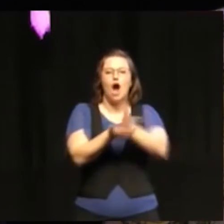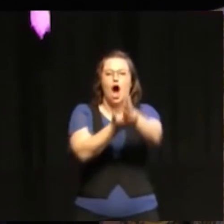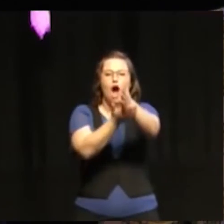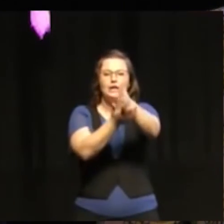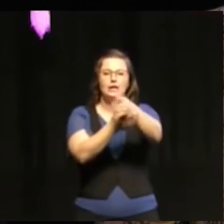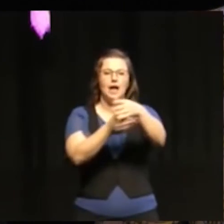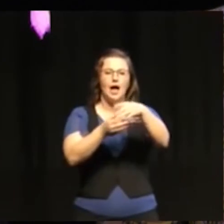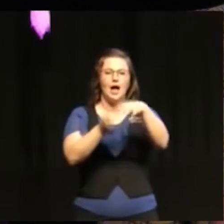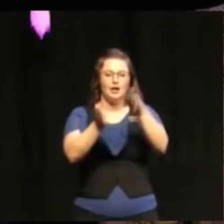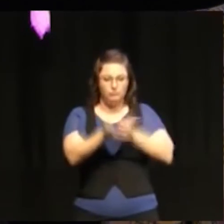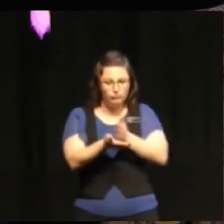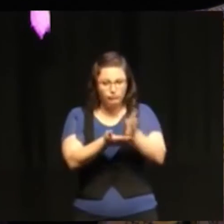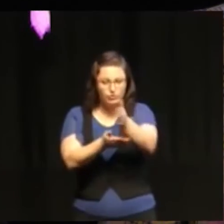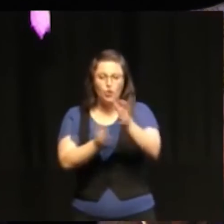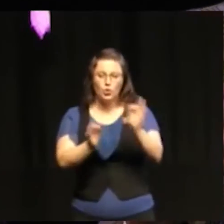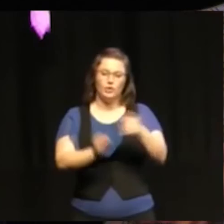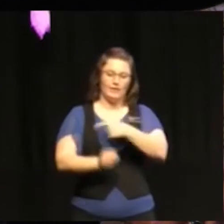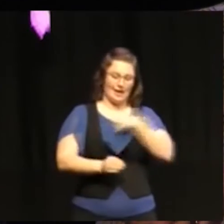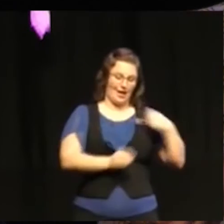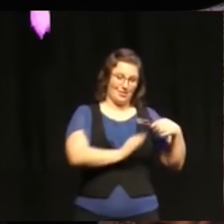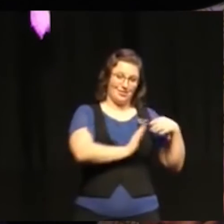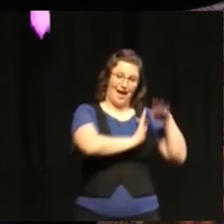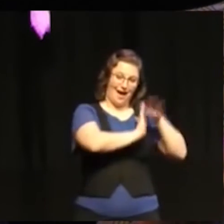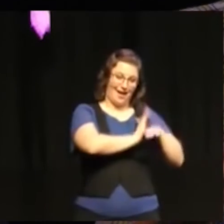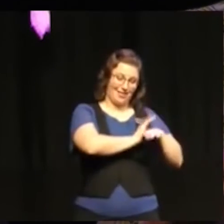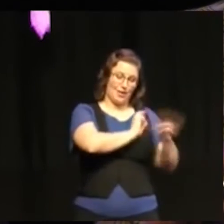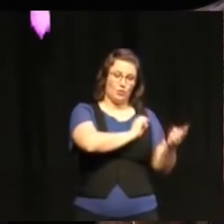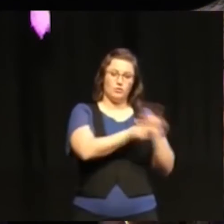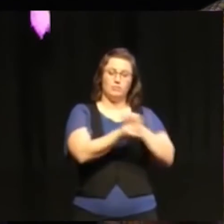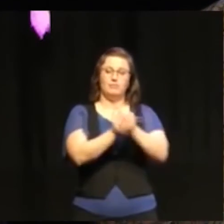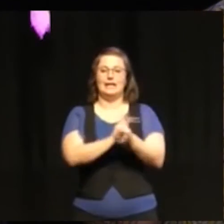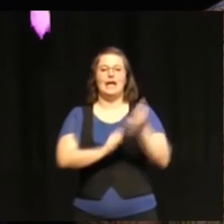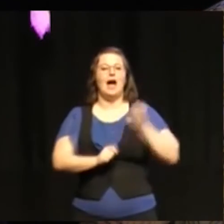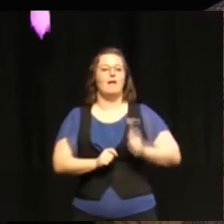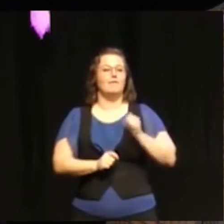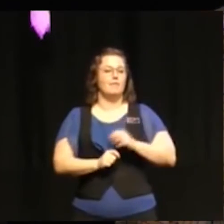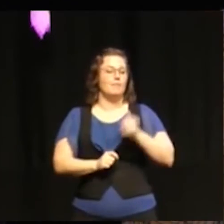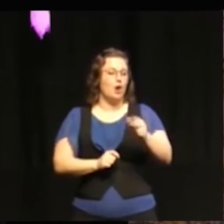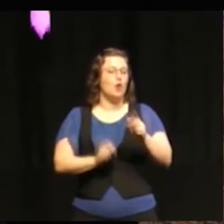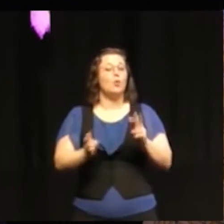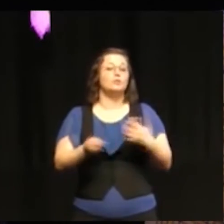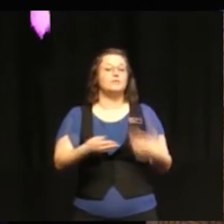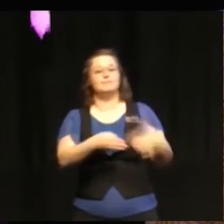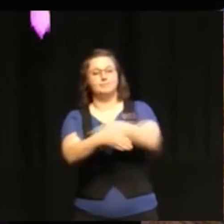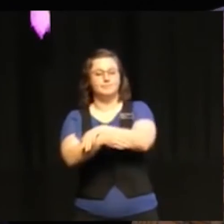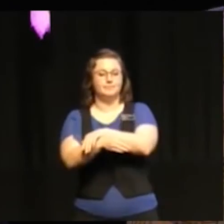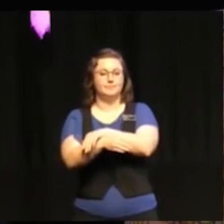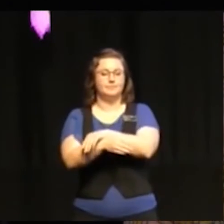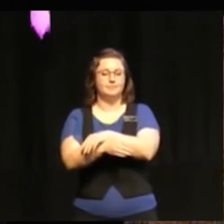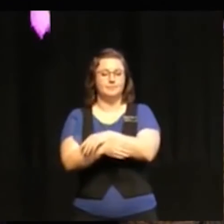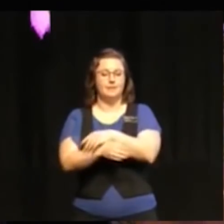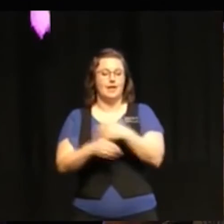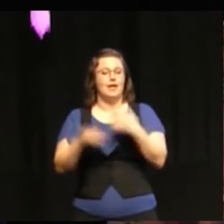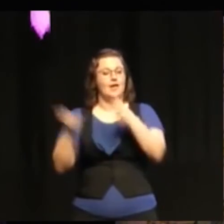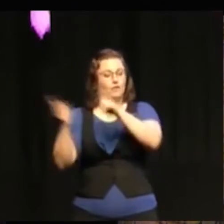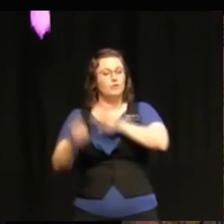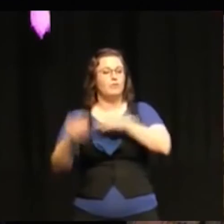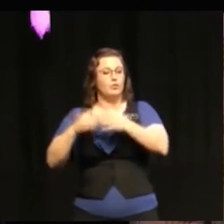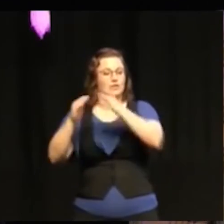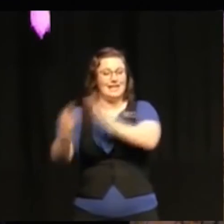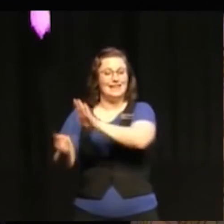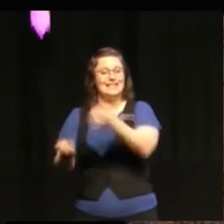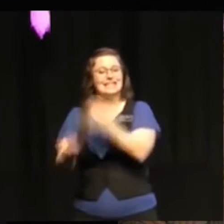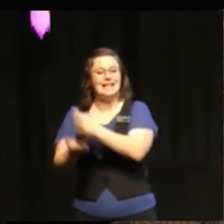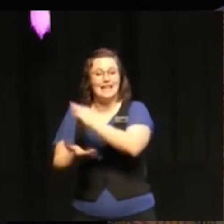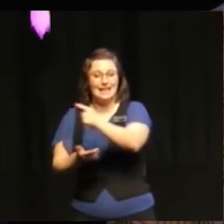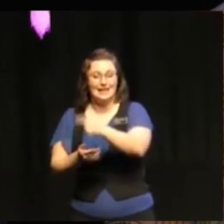the agenda relevant and fulfill the rights of persons with disabilities on the Donald